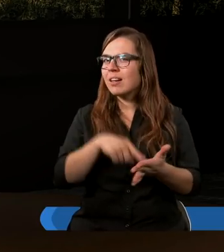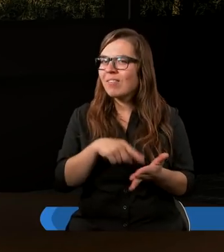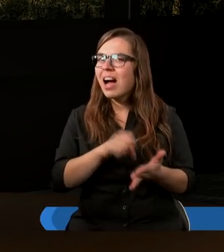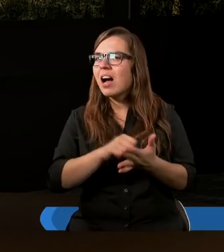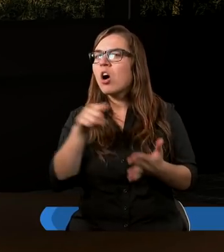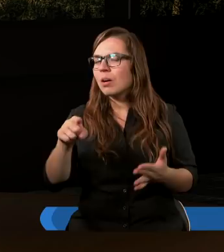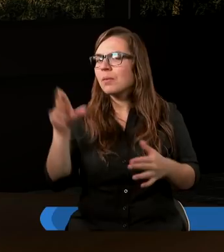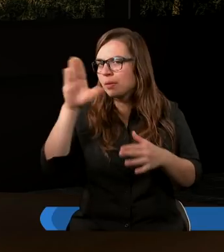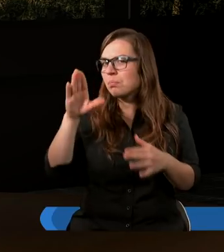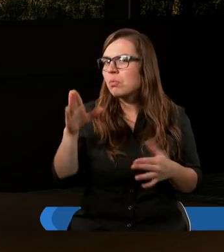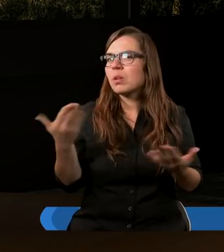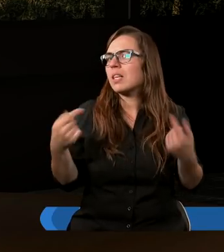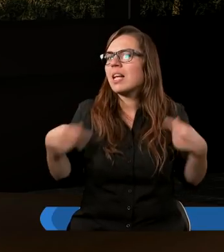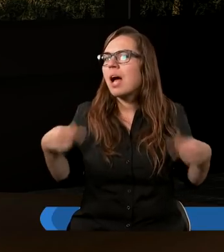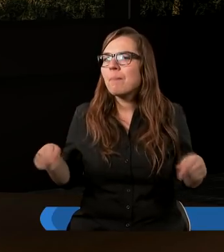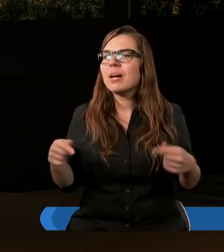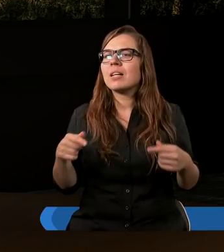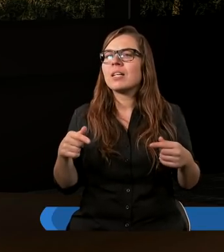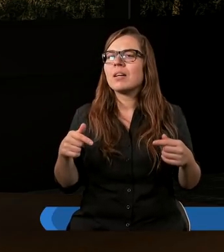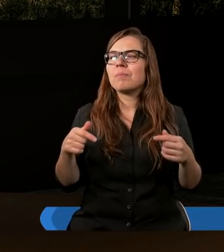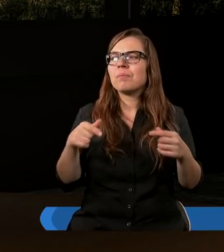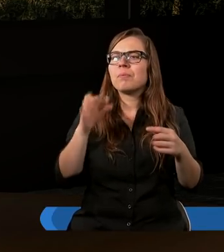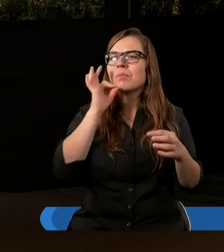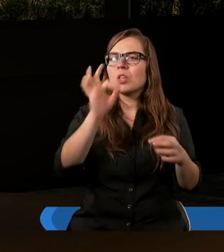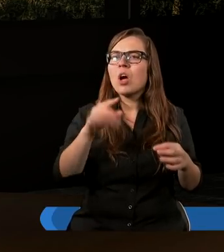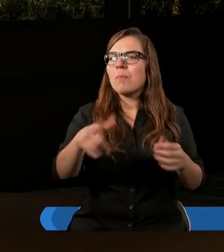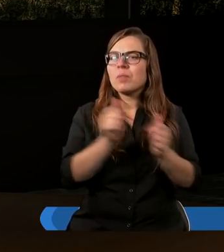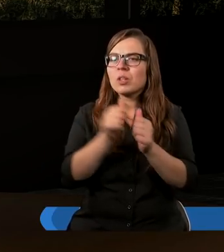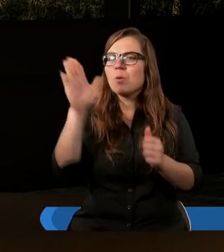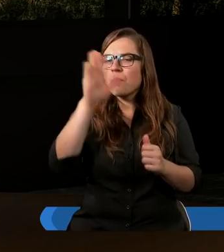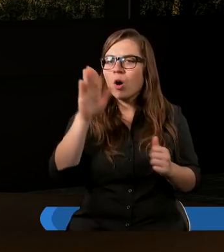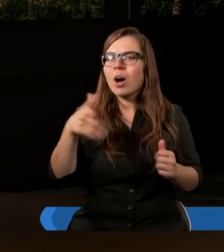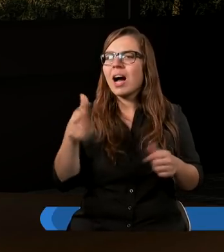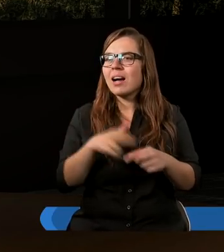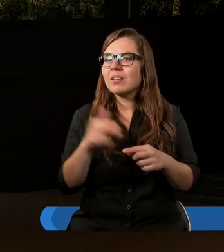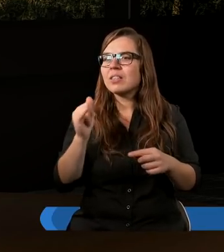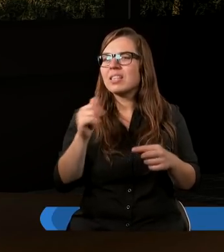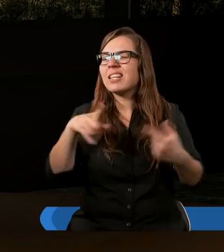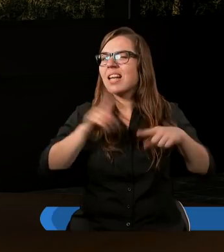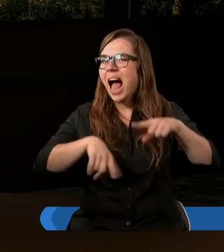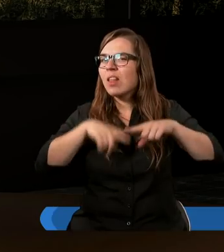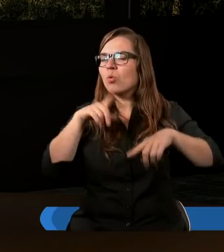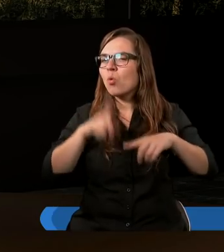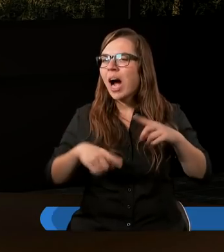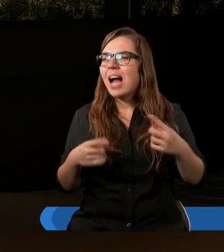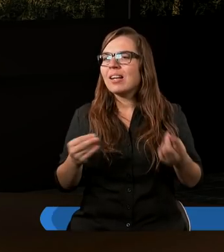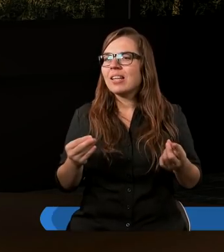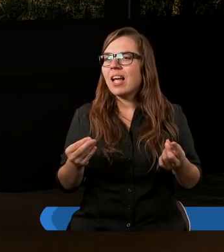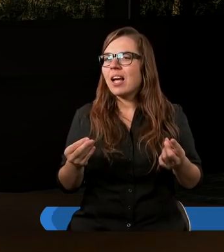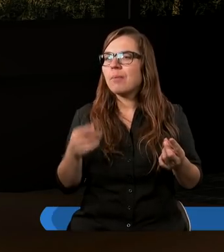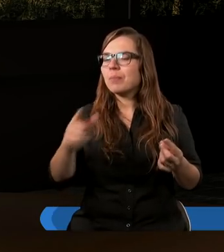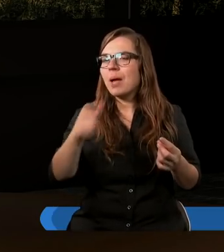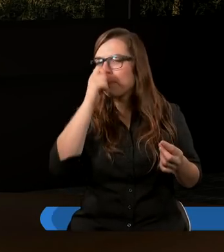kultu Boga, nie byli tymi, którzy reprezentują Boga, właśnie jak mówił Dawid, i naturalnie wszystkie te